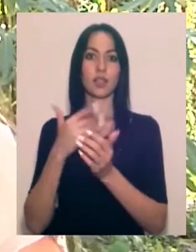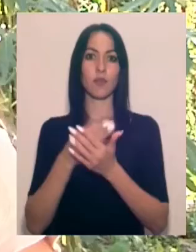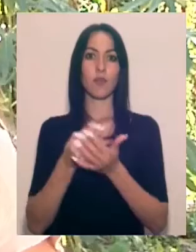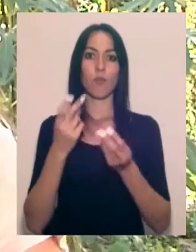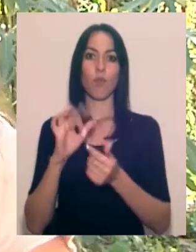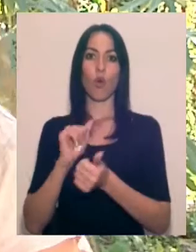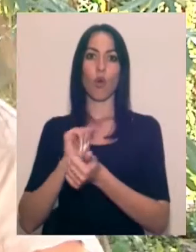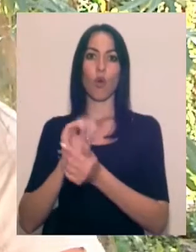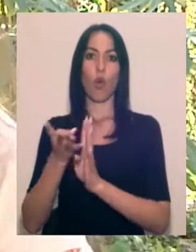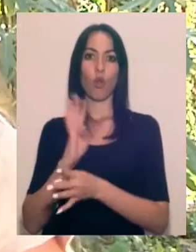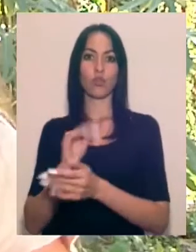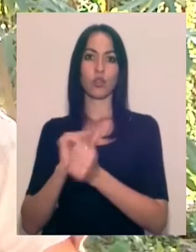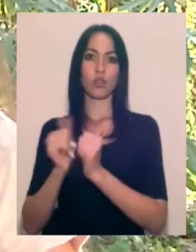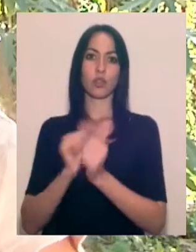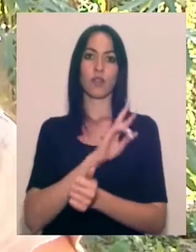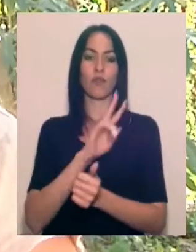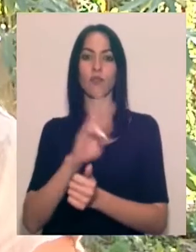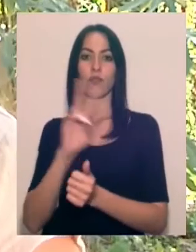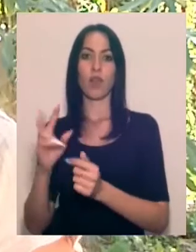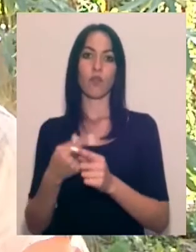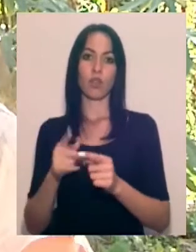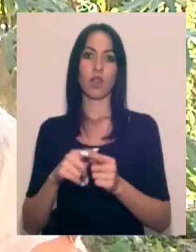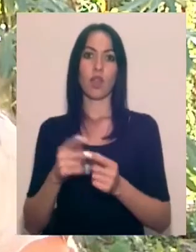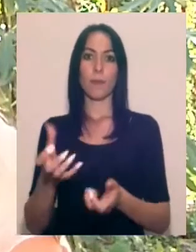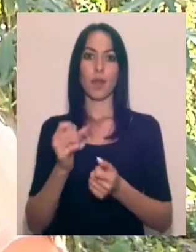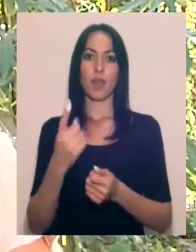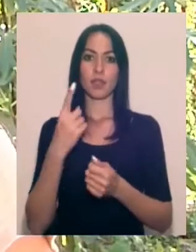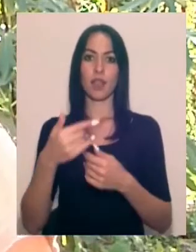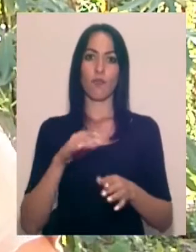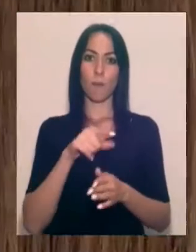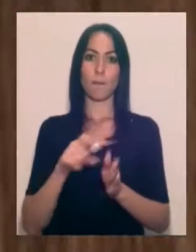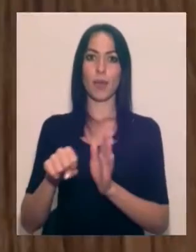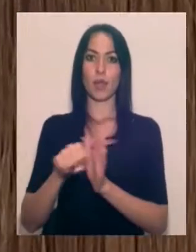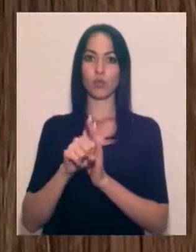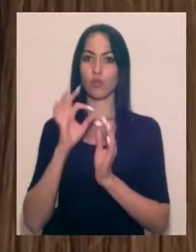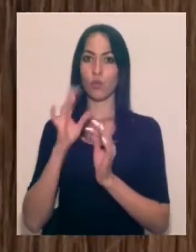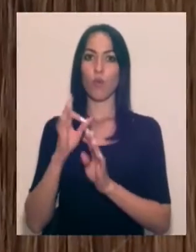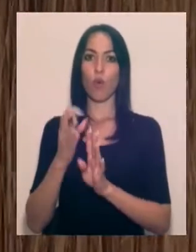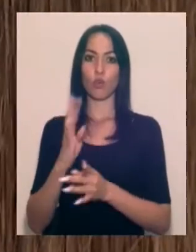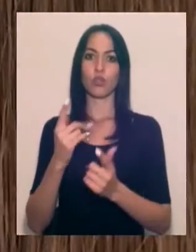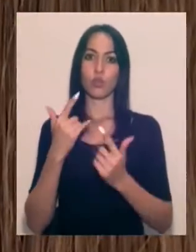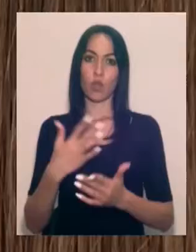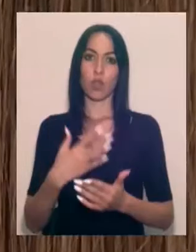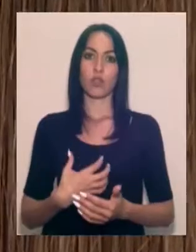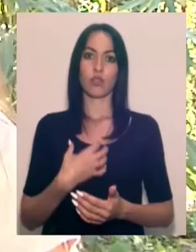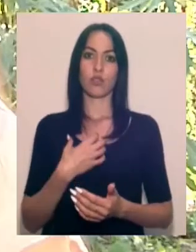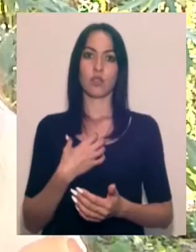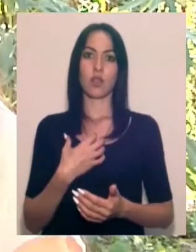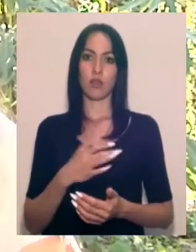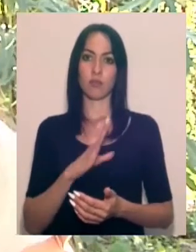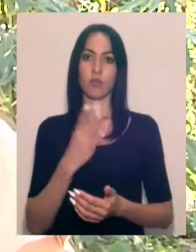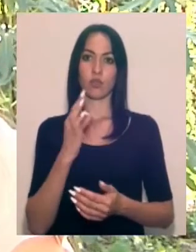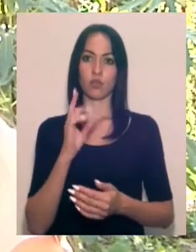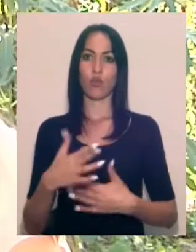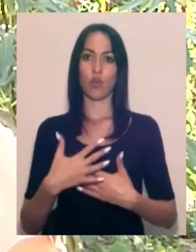по очереді, один два часа, інший два часа. І так вони брали з одного апарата, подключали трубочки по очереді. Звісно, страх, шок, паніка,